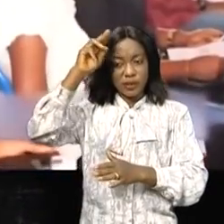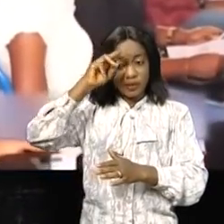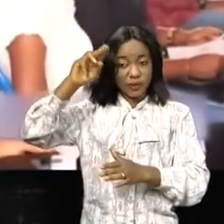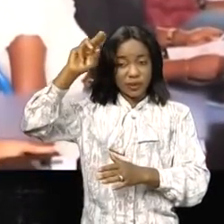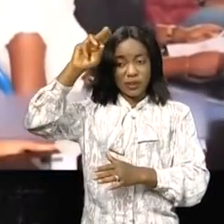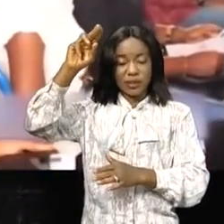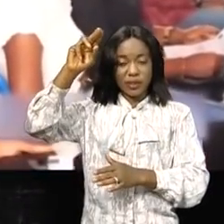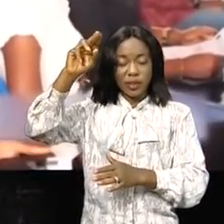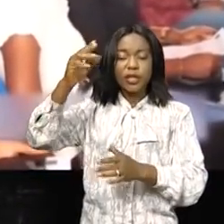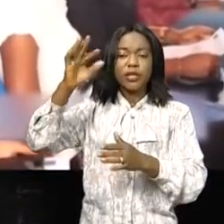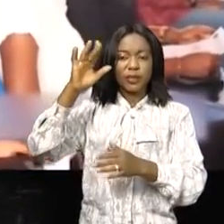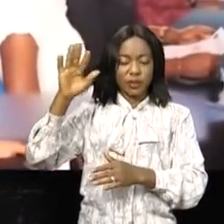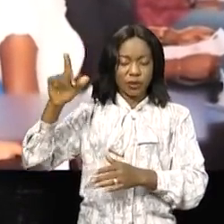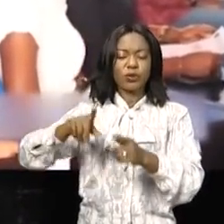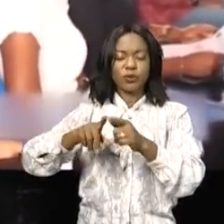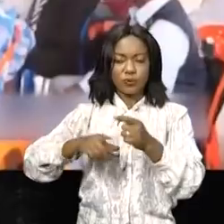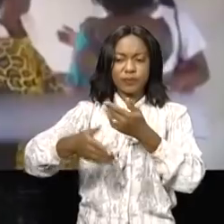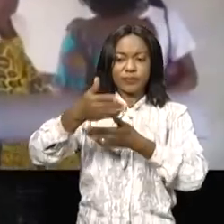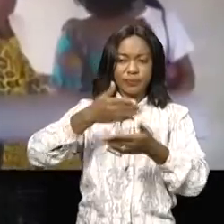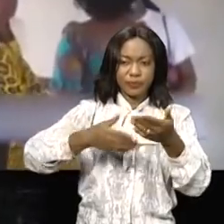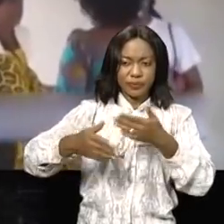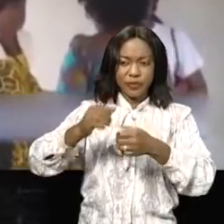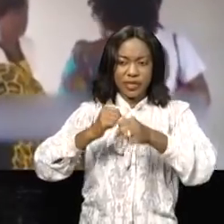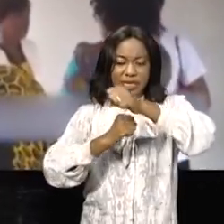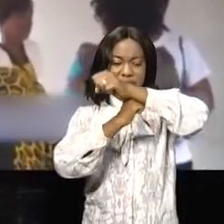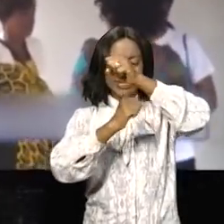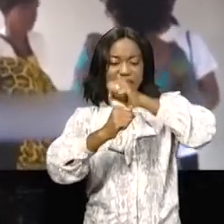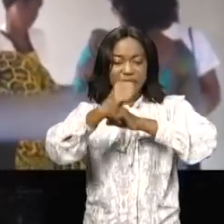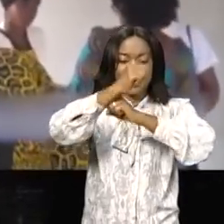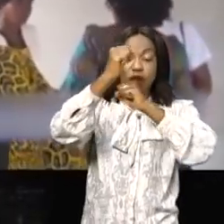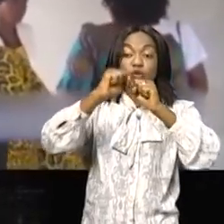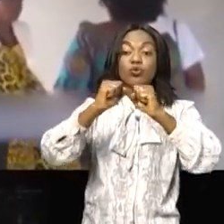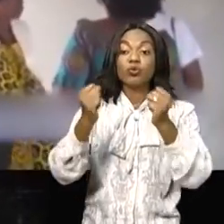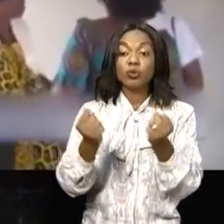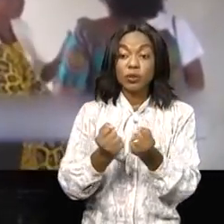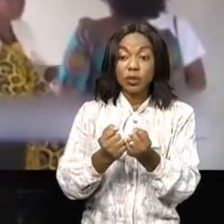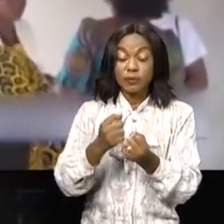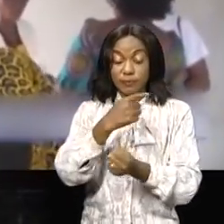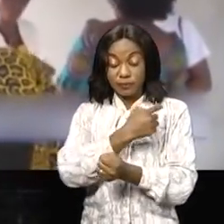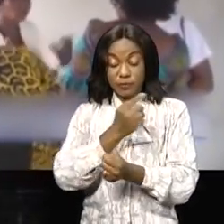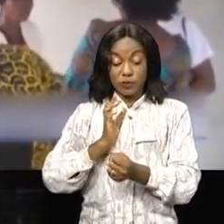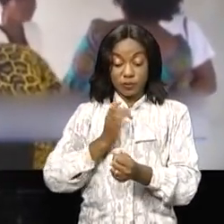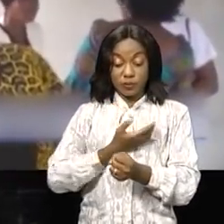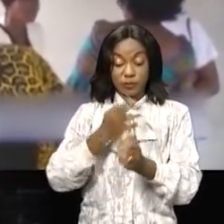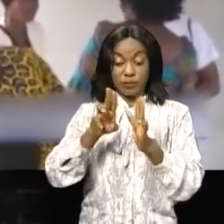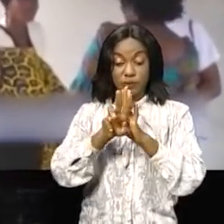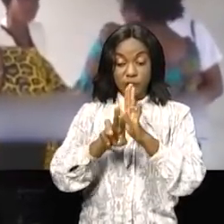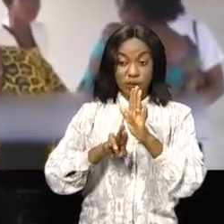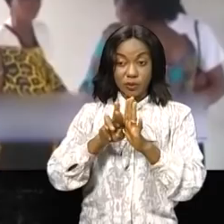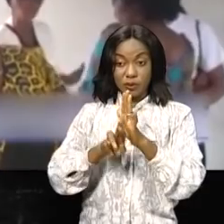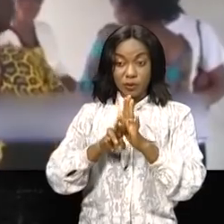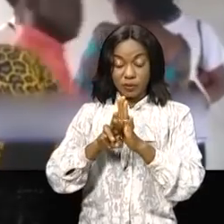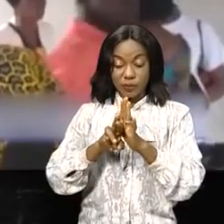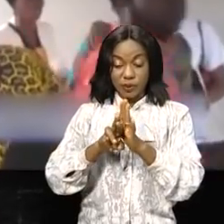l'expérience sur les assistants sociaux. Notre rôle c'est d'accompagner les personnes infectées et affectées.